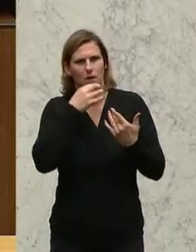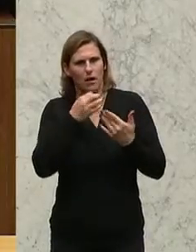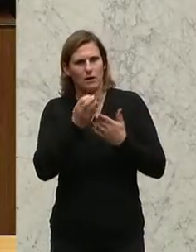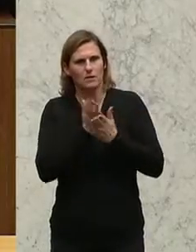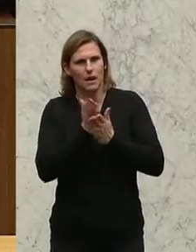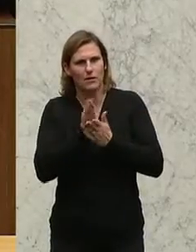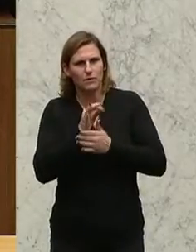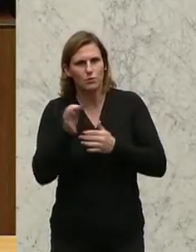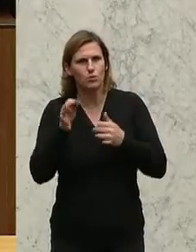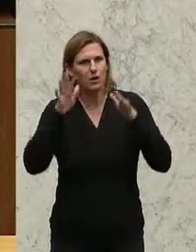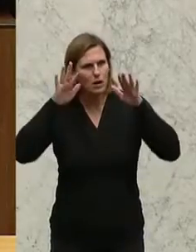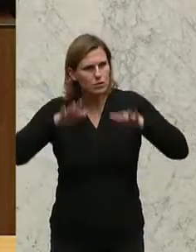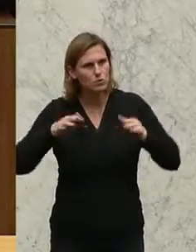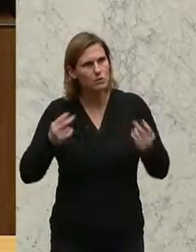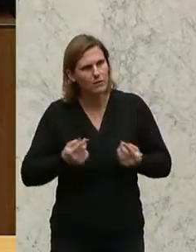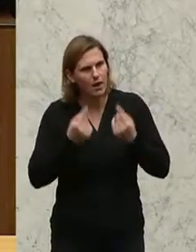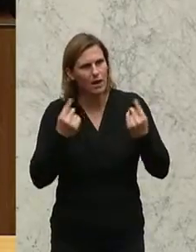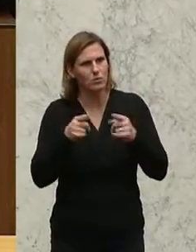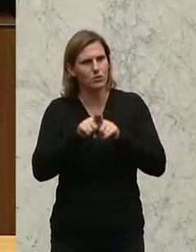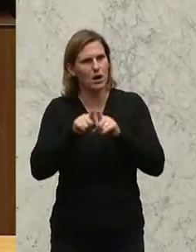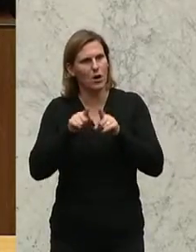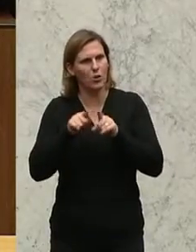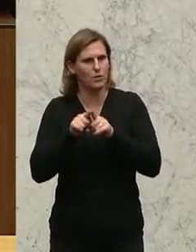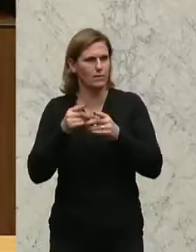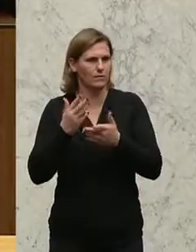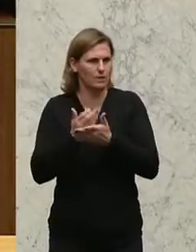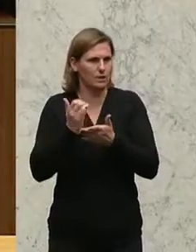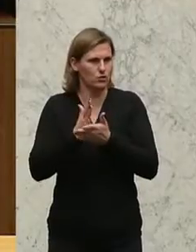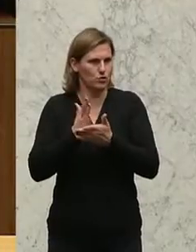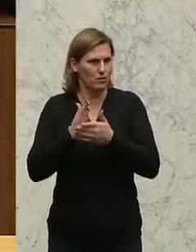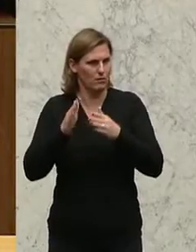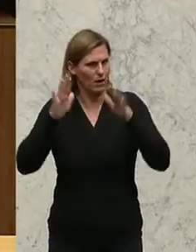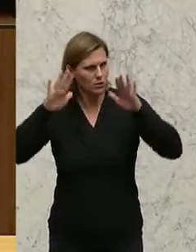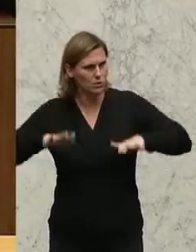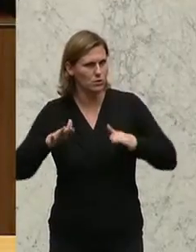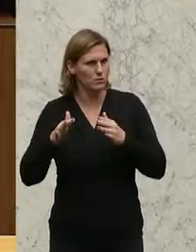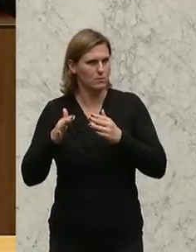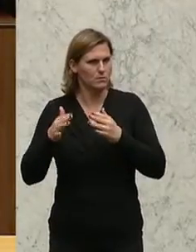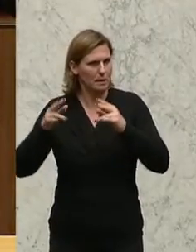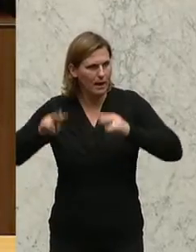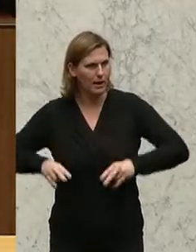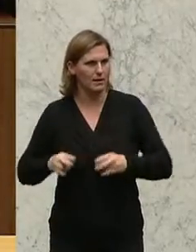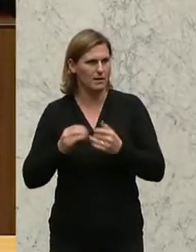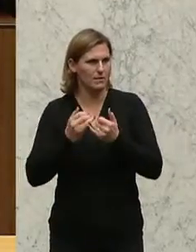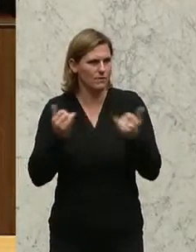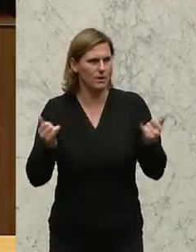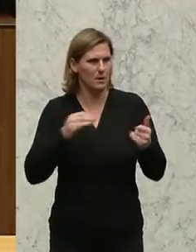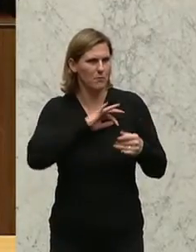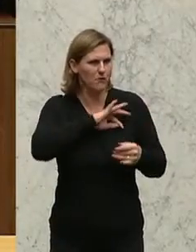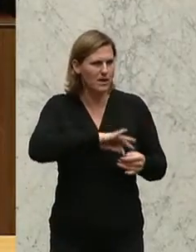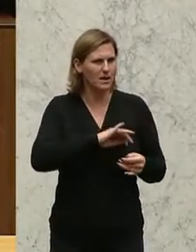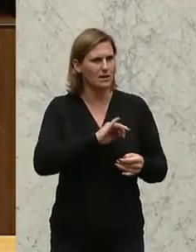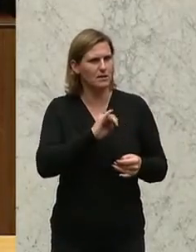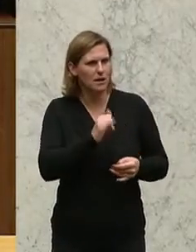Asylwerber, sind es Asylberechtigte, darf man sie verpflichten, darf man sie nicht verpflichten und, und, und. Und wir haben eigentlich immer vorgeschlagen, dass es eine Lösung